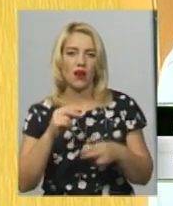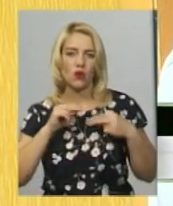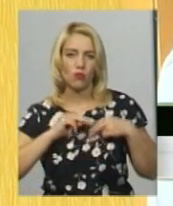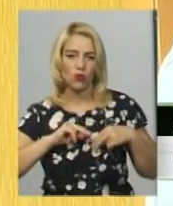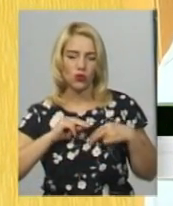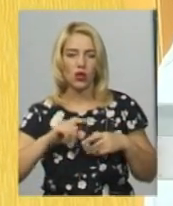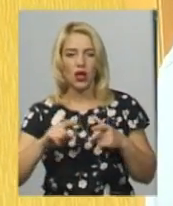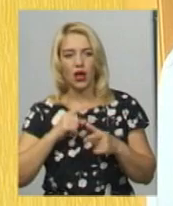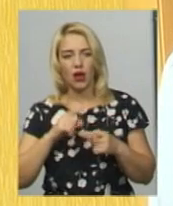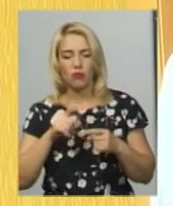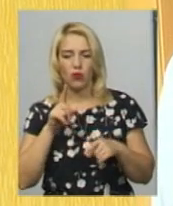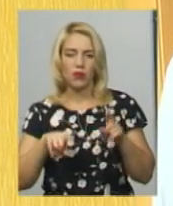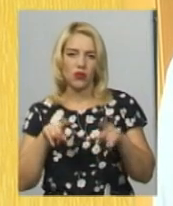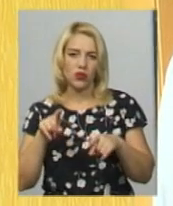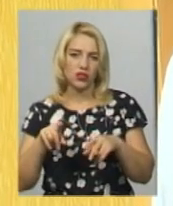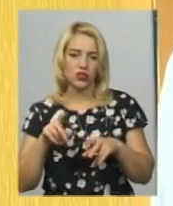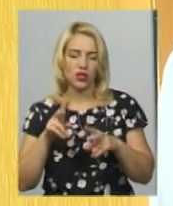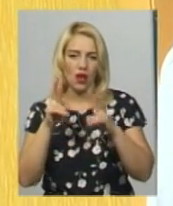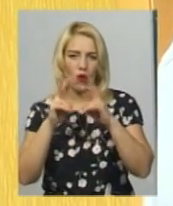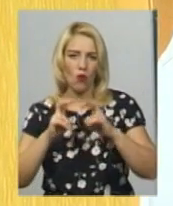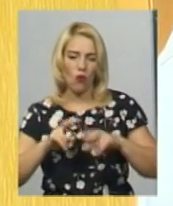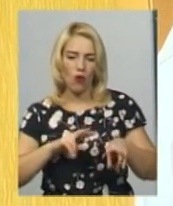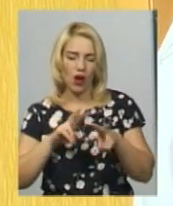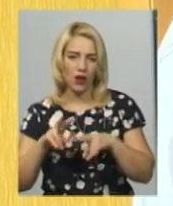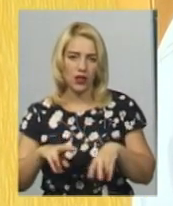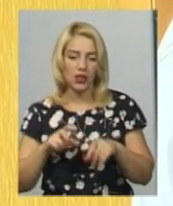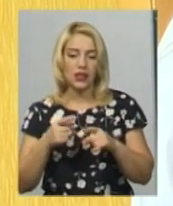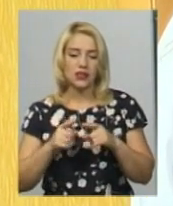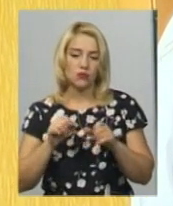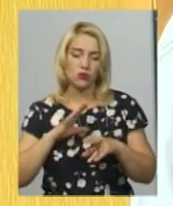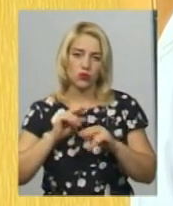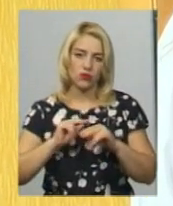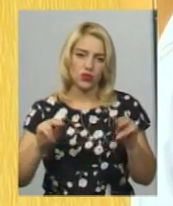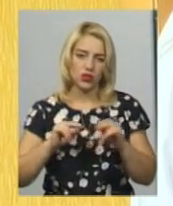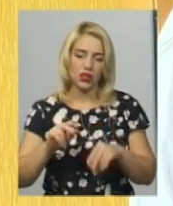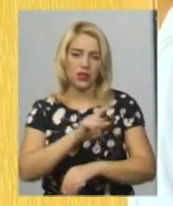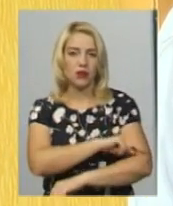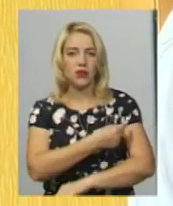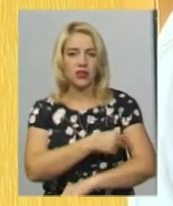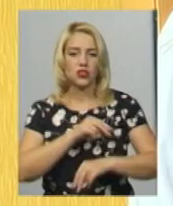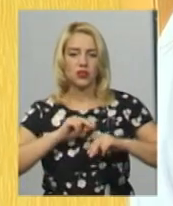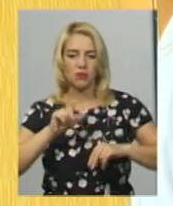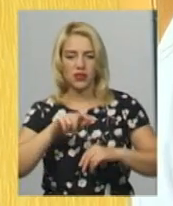періодичний огляд. Це можуть бути, як вчителі приходять, медичні працівники,